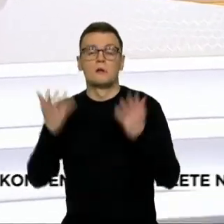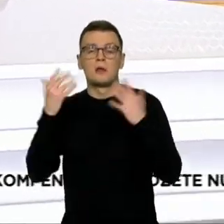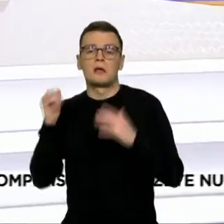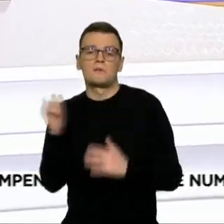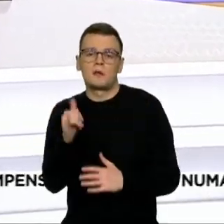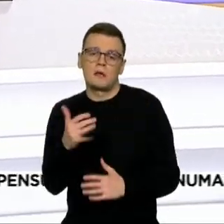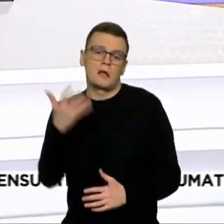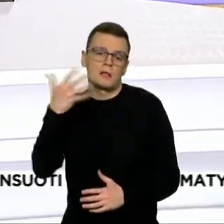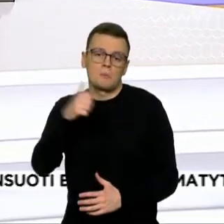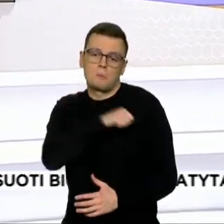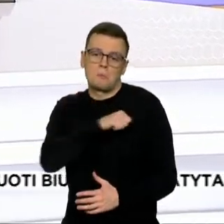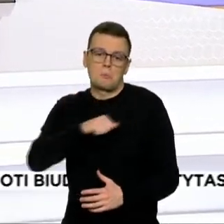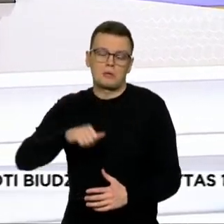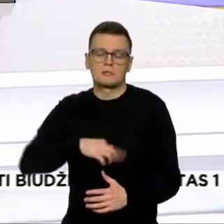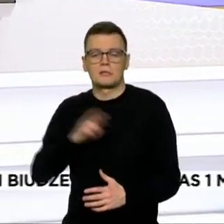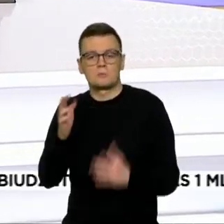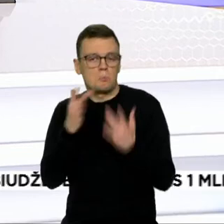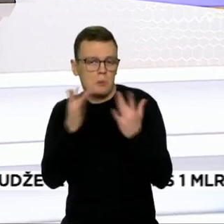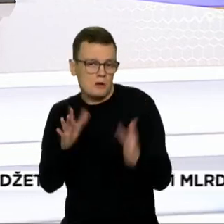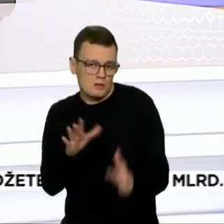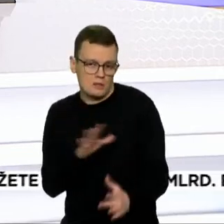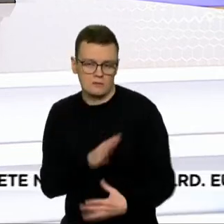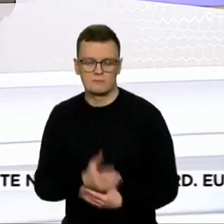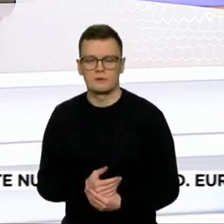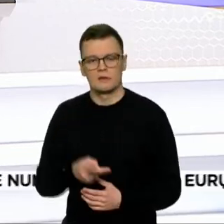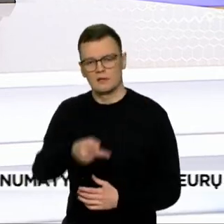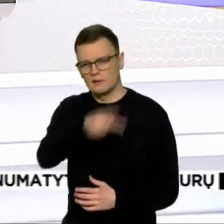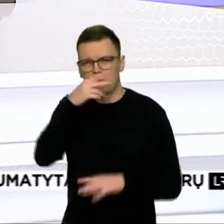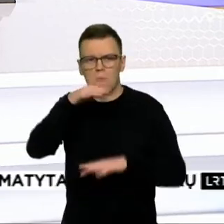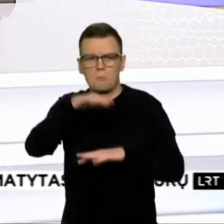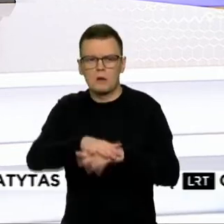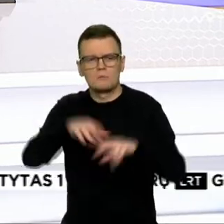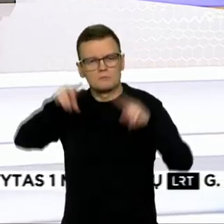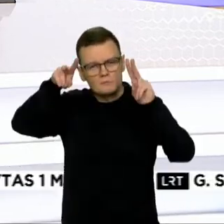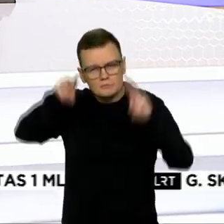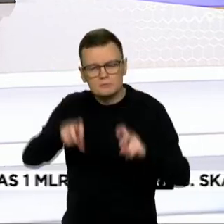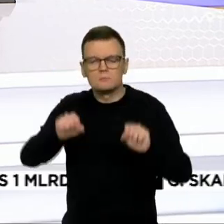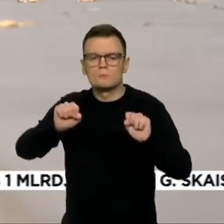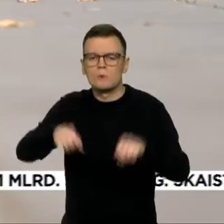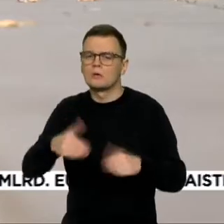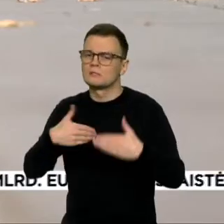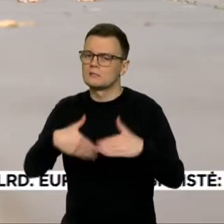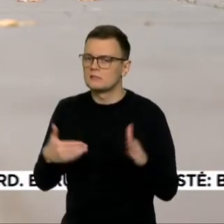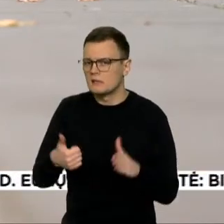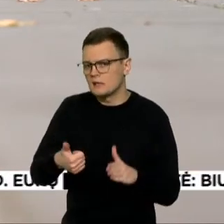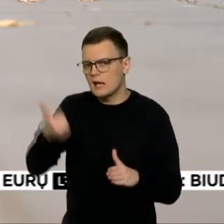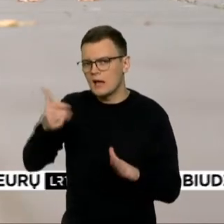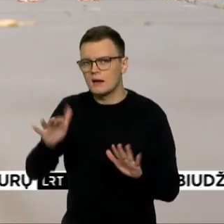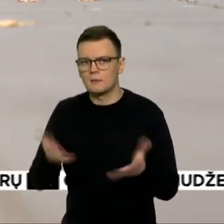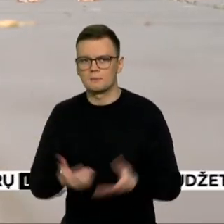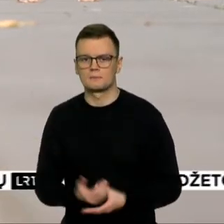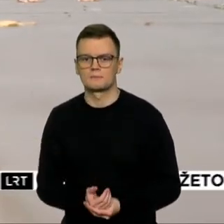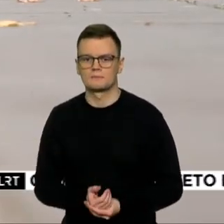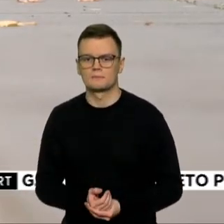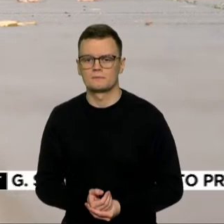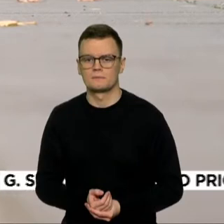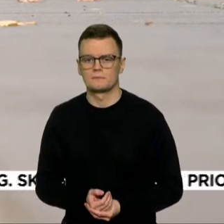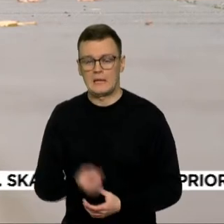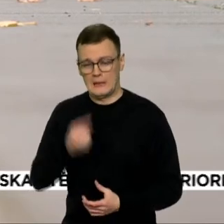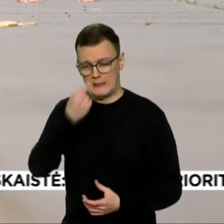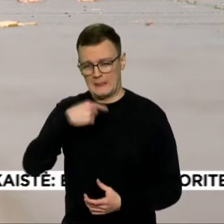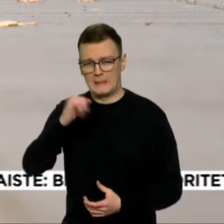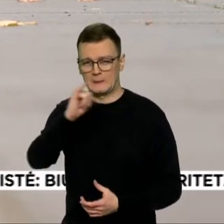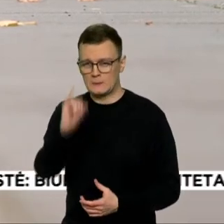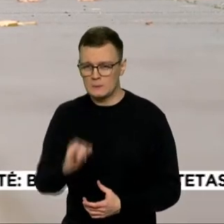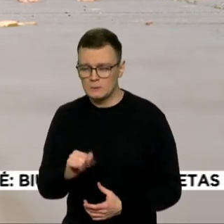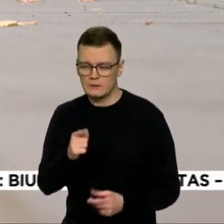parodyti rezultato. Lietuvos bankas pradėjo analizuoti, kaip būtų galima sistemą pagerinti. Šis ruduo nesiekmingas.